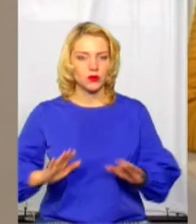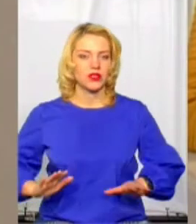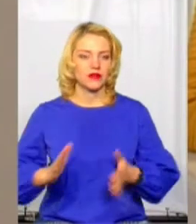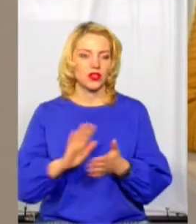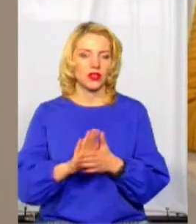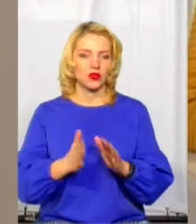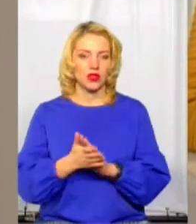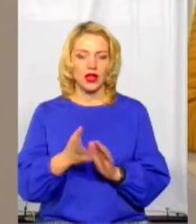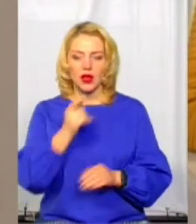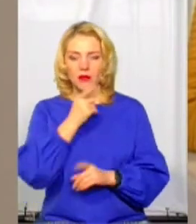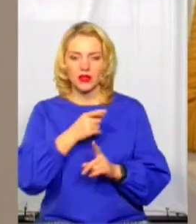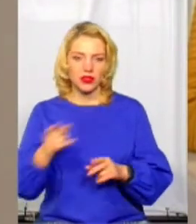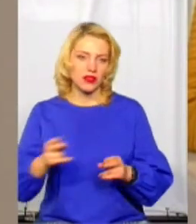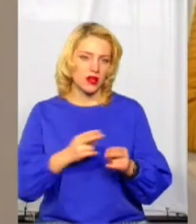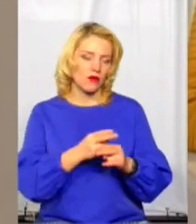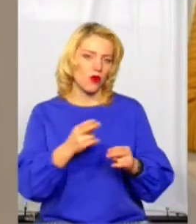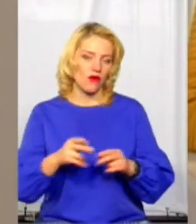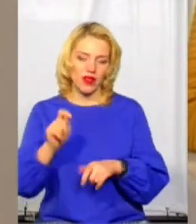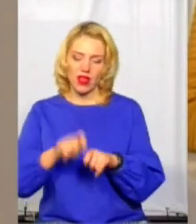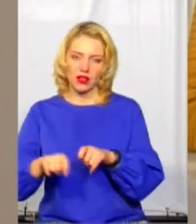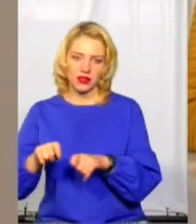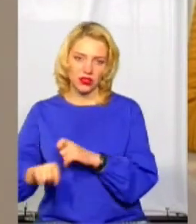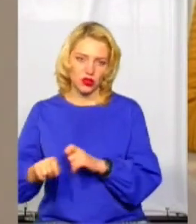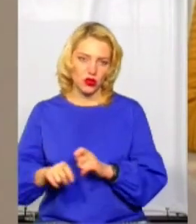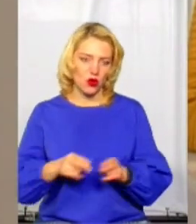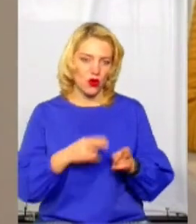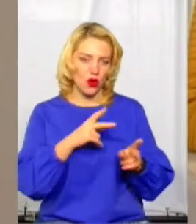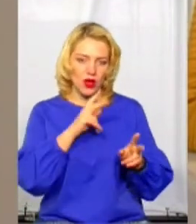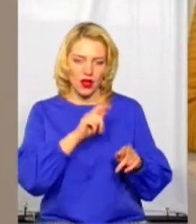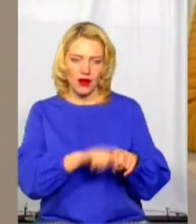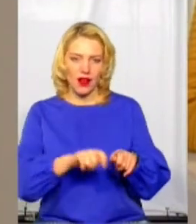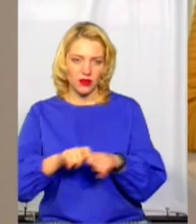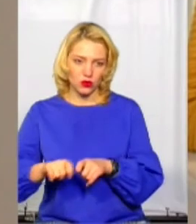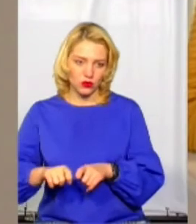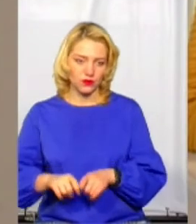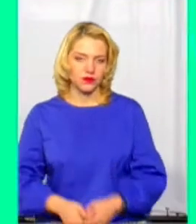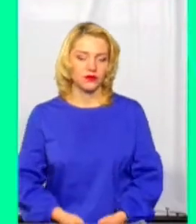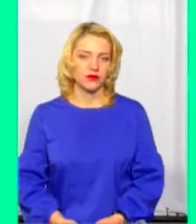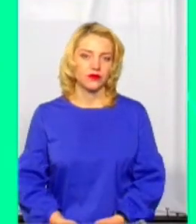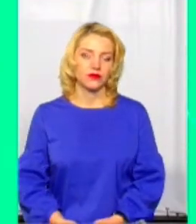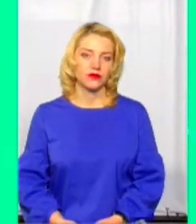під час профілактичного рейду. Детальніше у сюжеті Неліш Пулак.